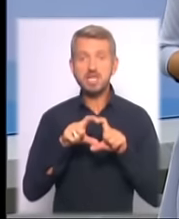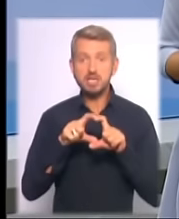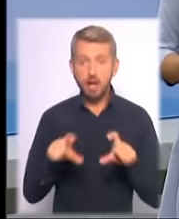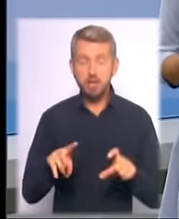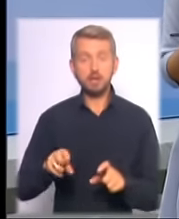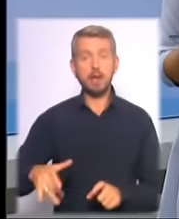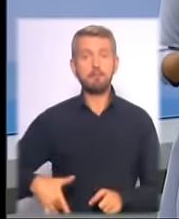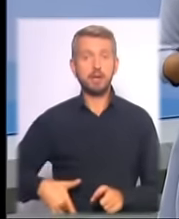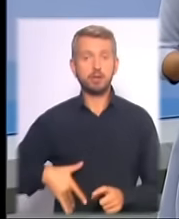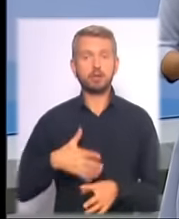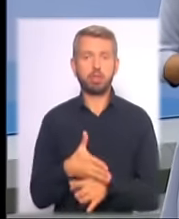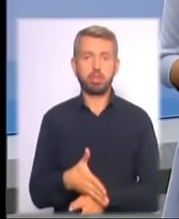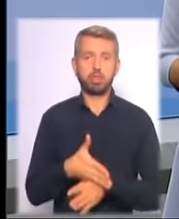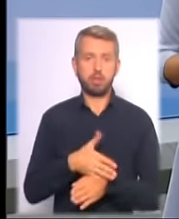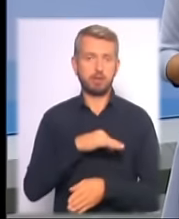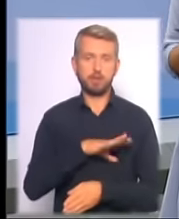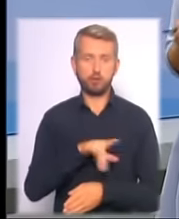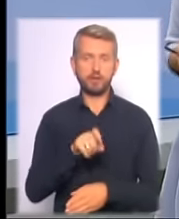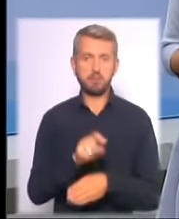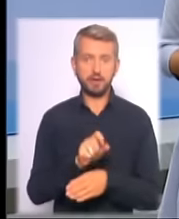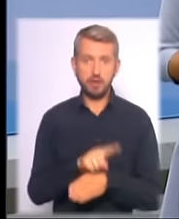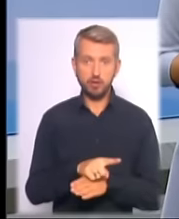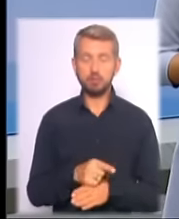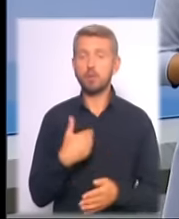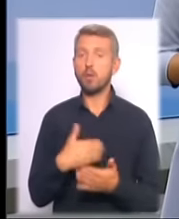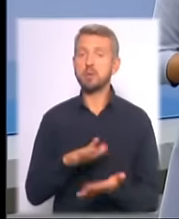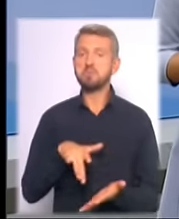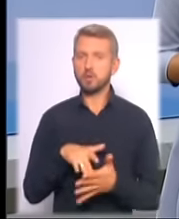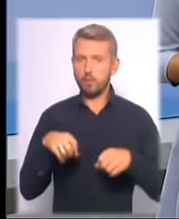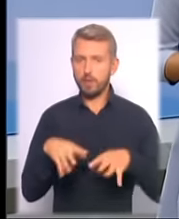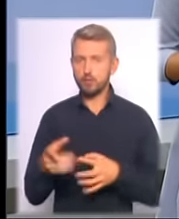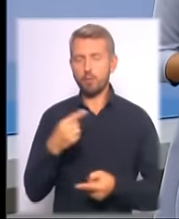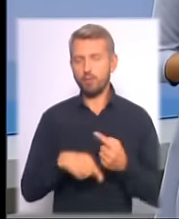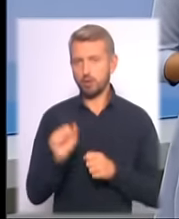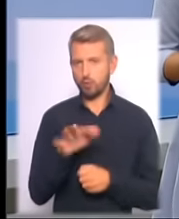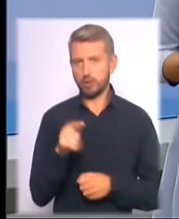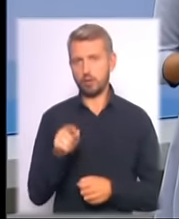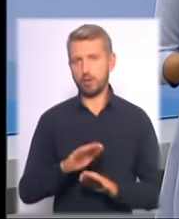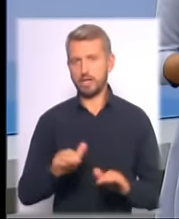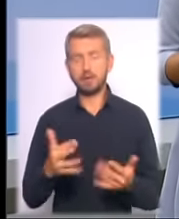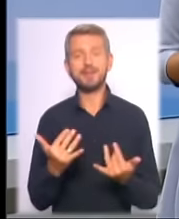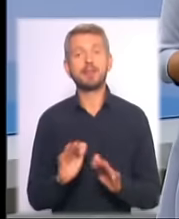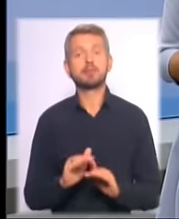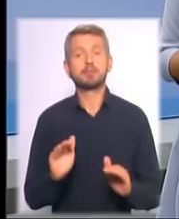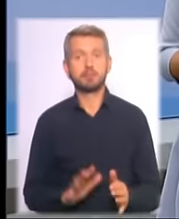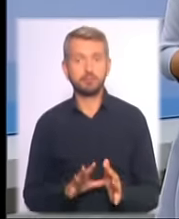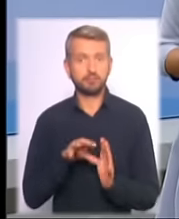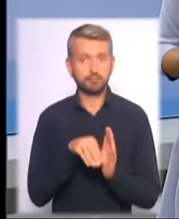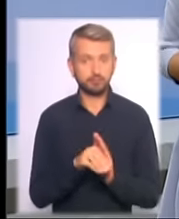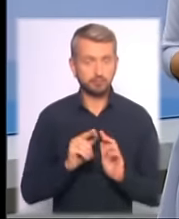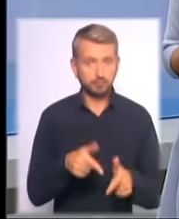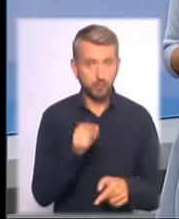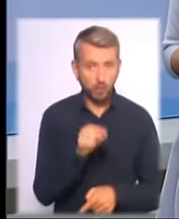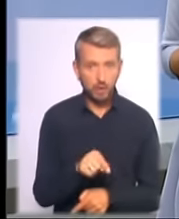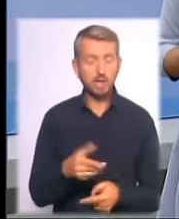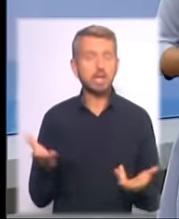Печерського не використовувався за призначенням. І ось місто вирішило повернути його дітям. Скільки малюків спомнюють його галусом і сміхом,